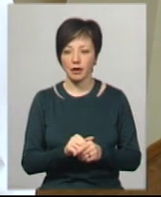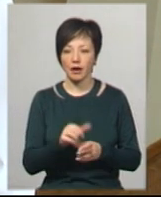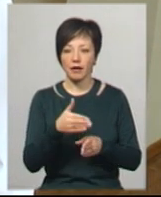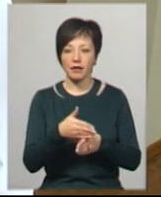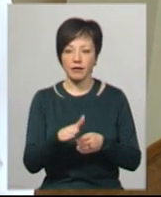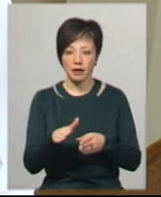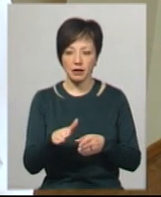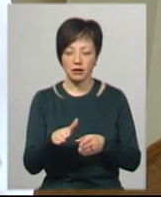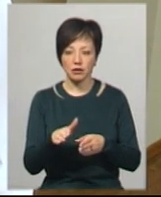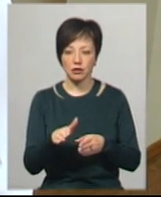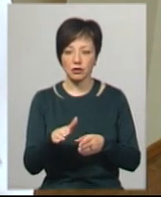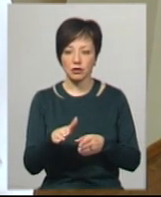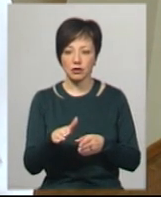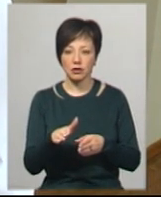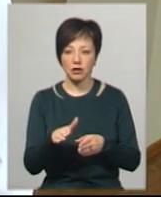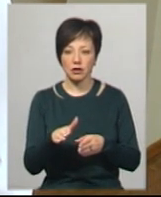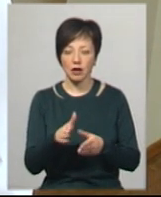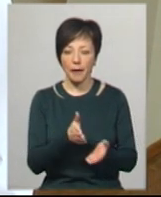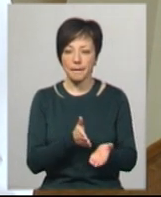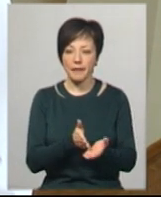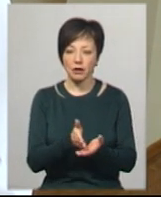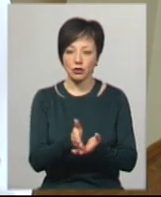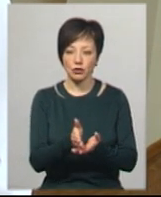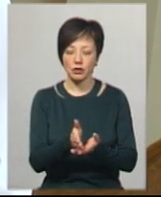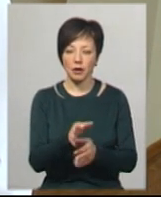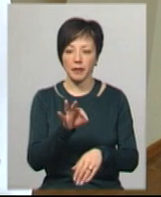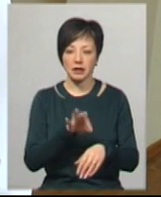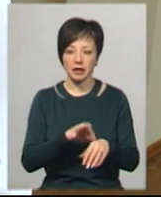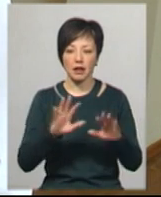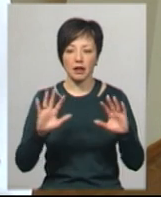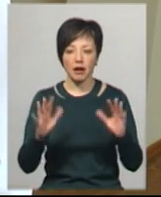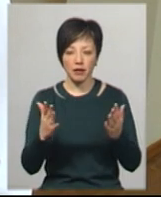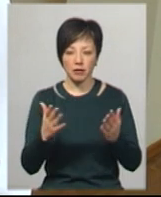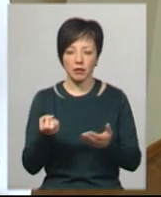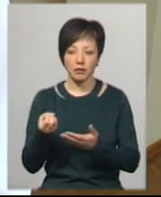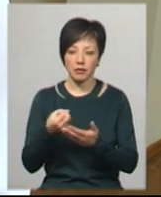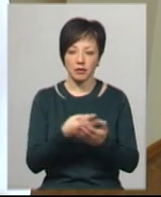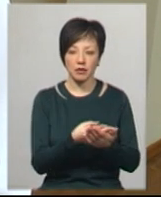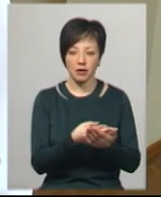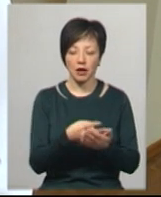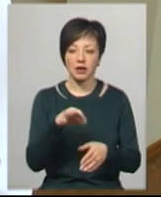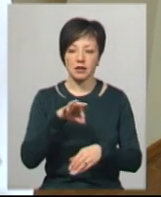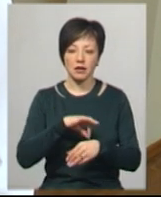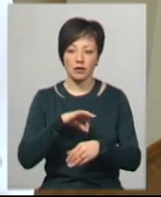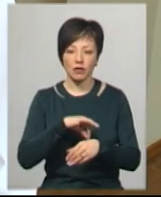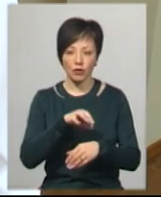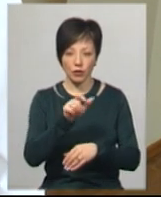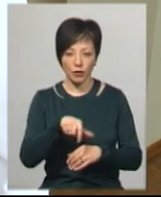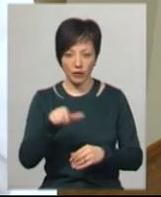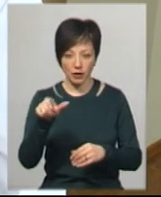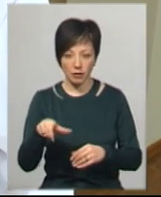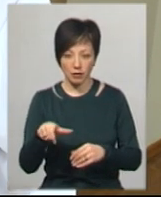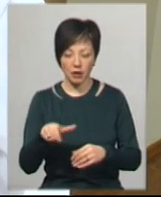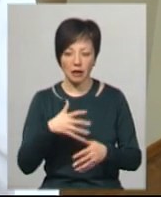Відділено і пророблено маршрути пацієнтів на випадок поступлення людей з захворюванням